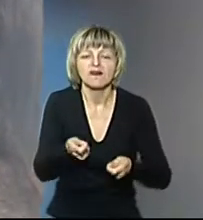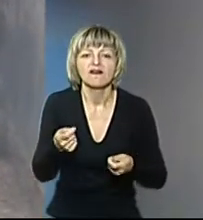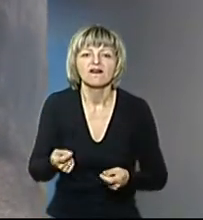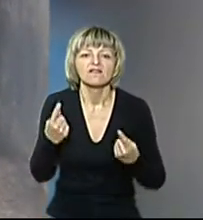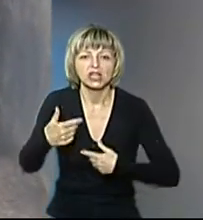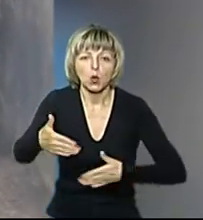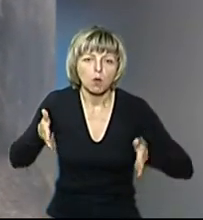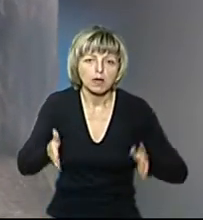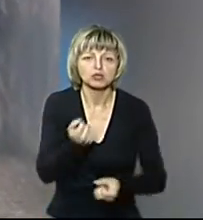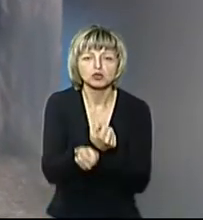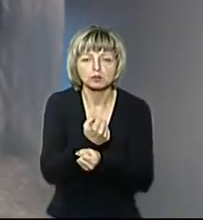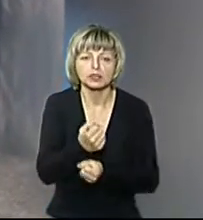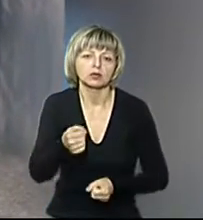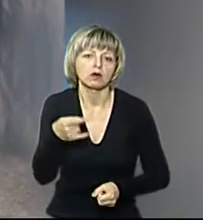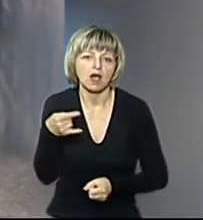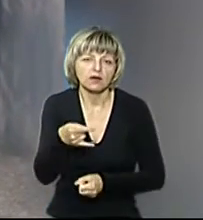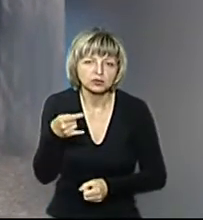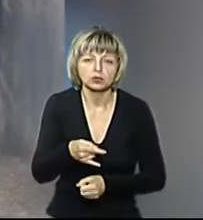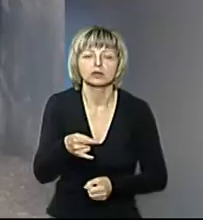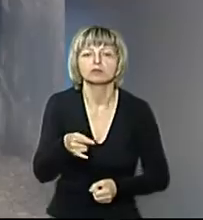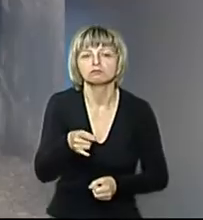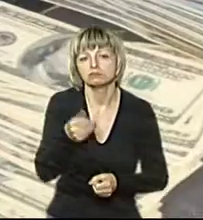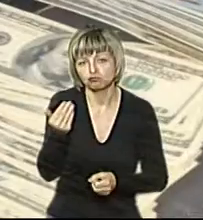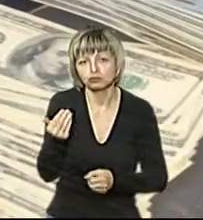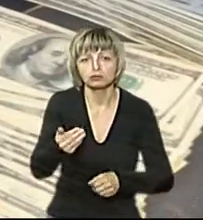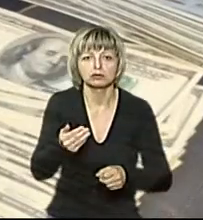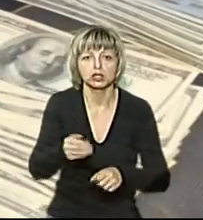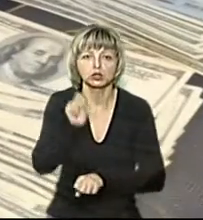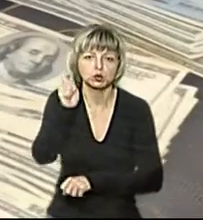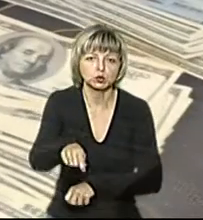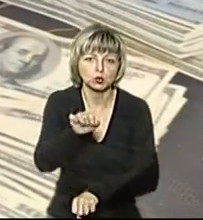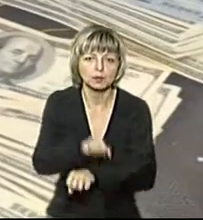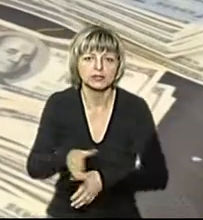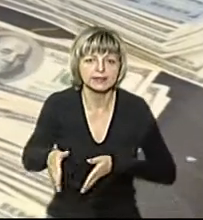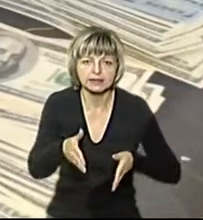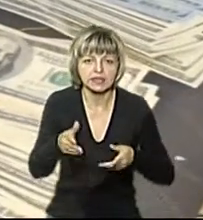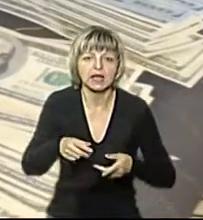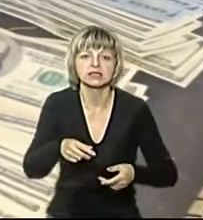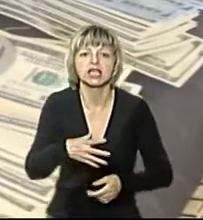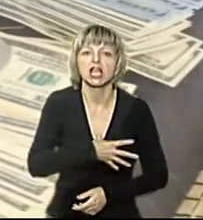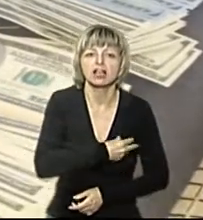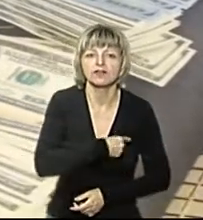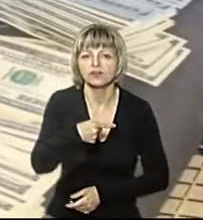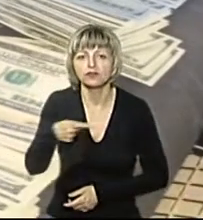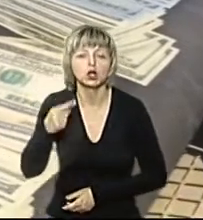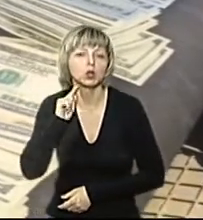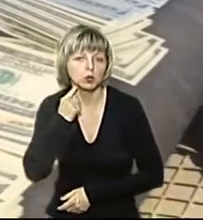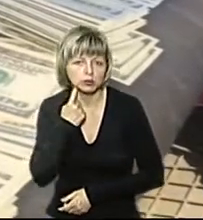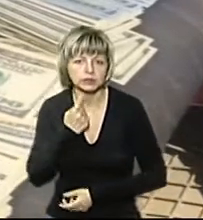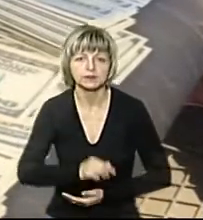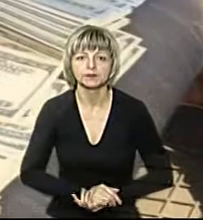партію спирту. Його авто податківці та інспектори патрульної поліції зупинили на трасі з полученням Львів-Луцьк.